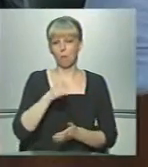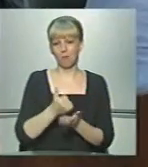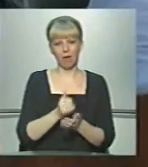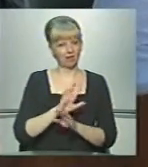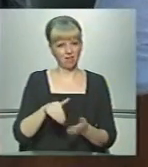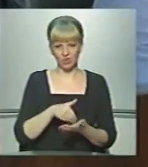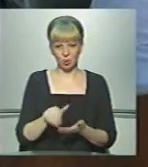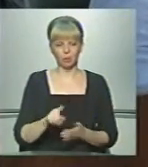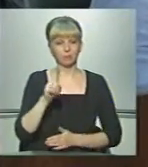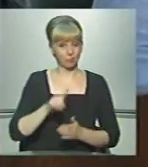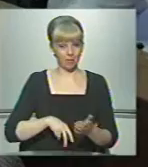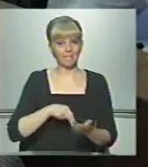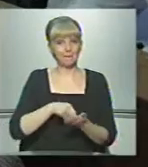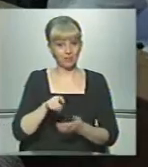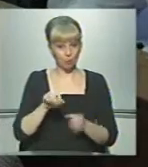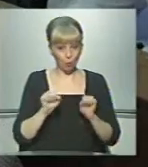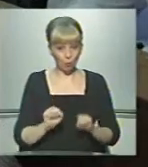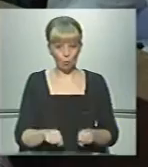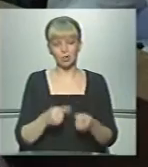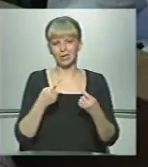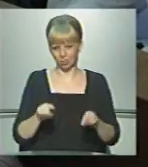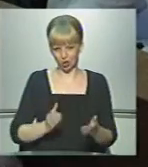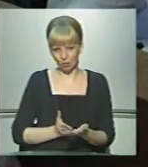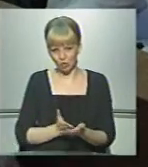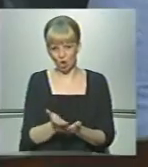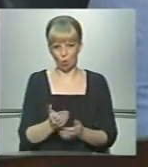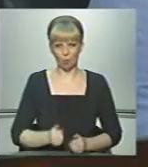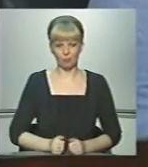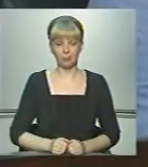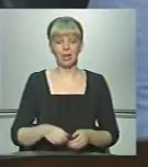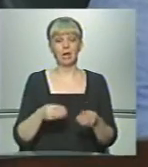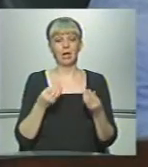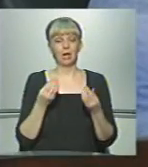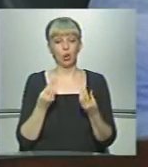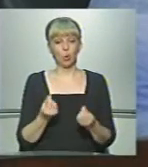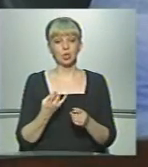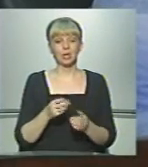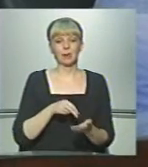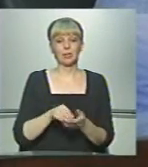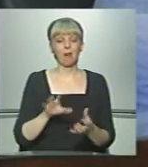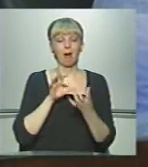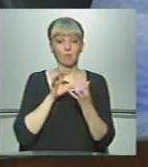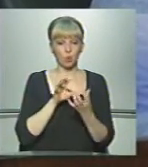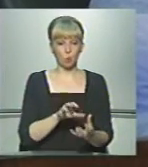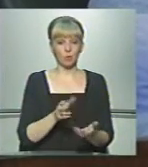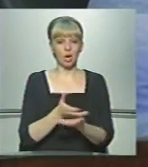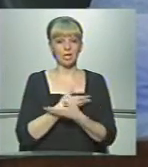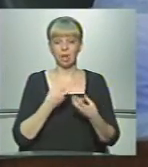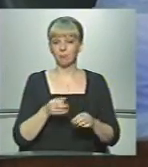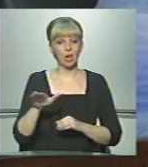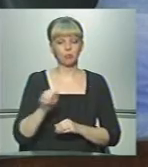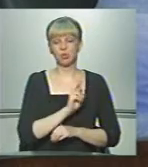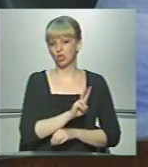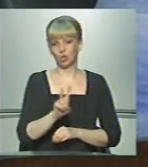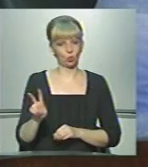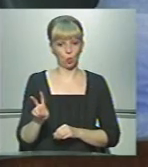відмовлявся. Певен, придбати їх можна іншим шляхом. Кошти на придбання автобусів нам не позичить